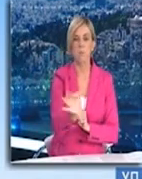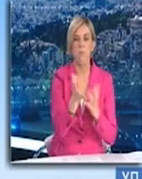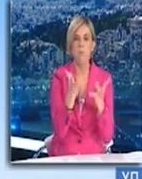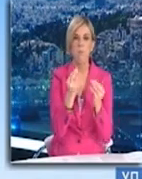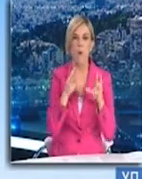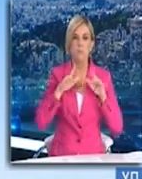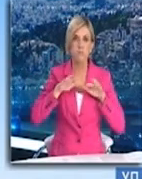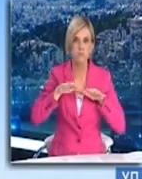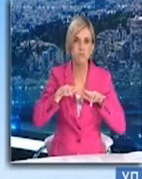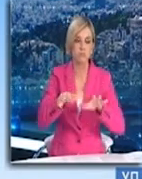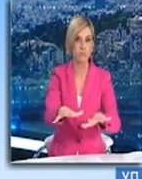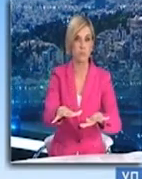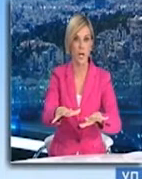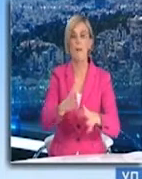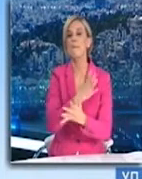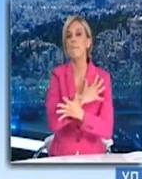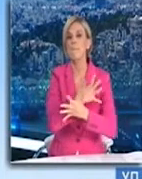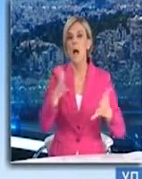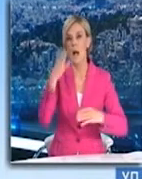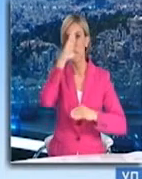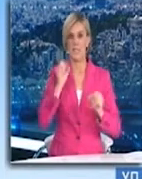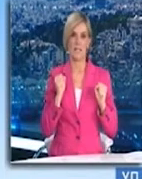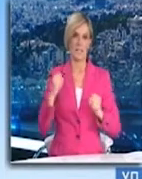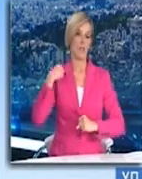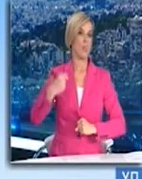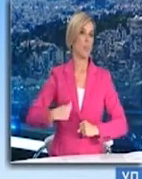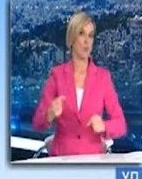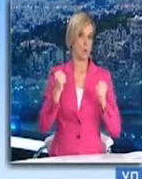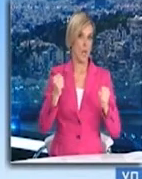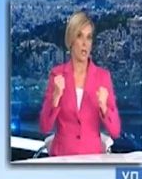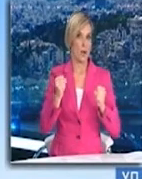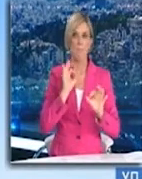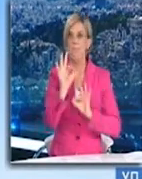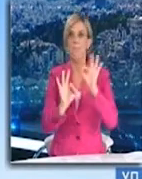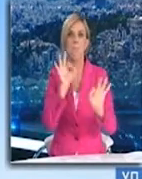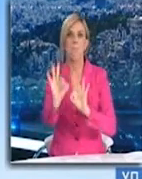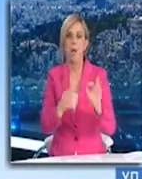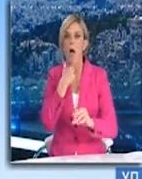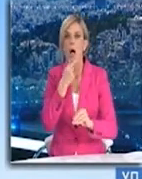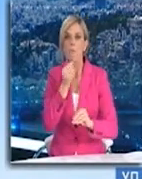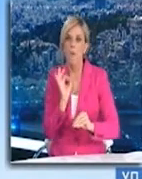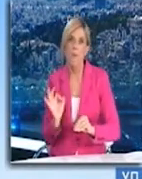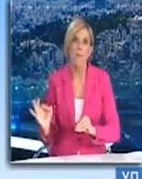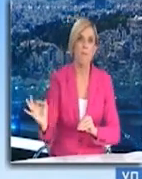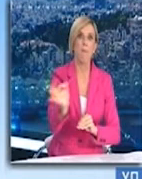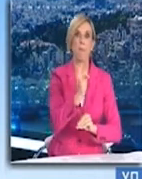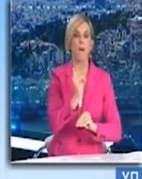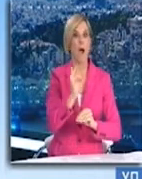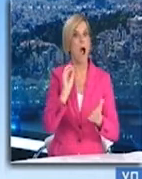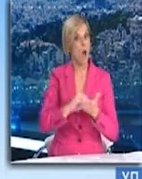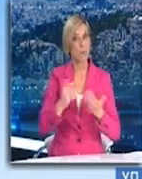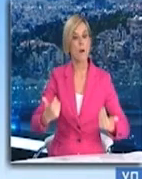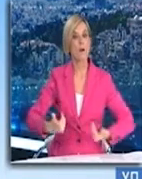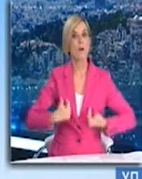παρουσίαση από τον Υπουργό Υγείας, Βασίλη Κικίλια, του Σχεδίου για τον Εμβολιασμό των Ελλήνων κατά του κορονοϊού. Ο κ. Κικίλιας